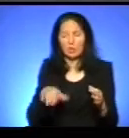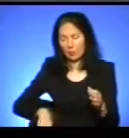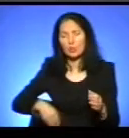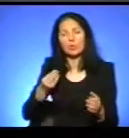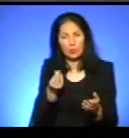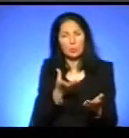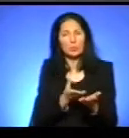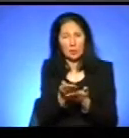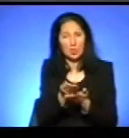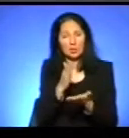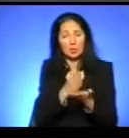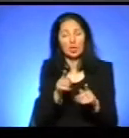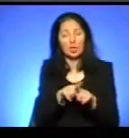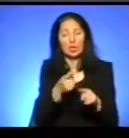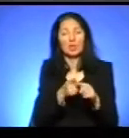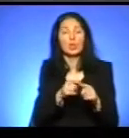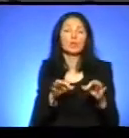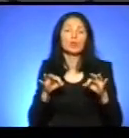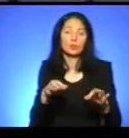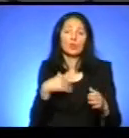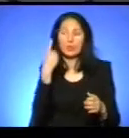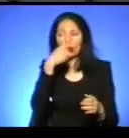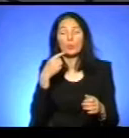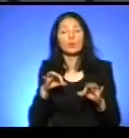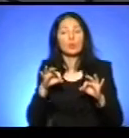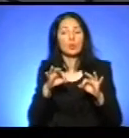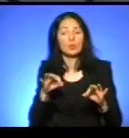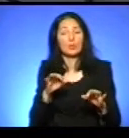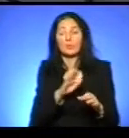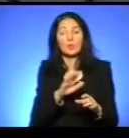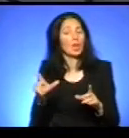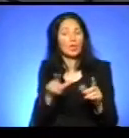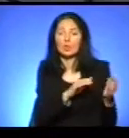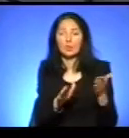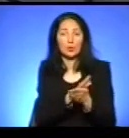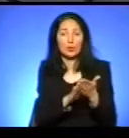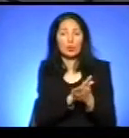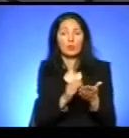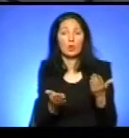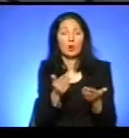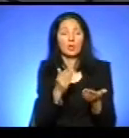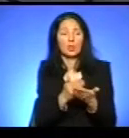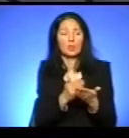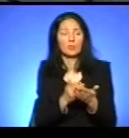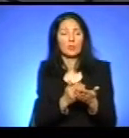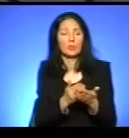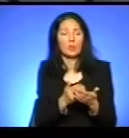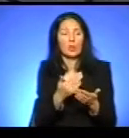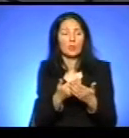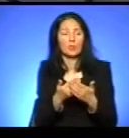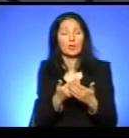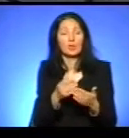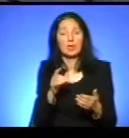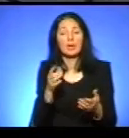проїзд. Є такі, які користуються власним автотранспортом, і вони не їздять безкоштовно. Ви маєте таку приблизну цифру, взагалі, на